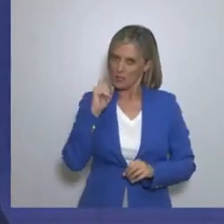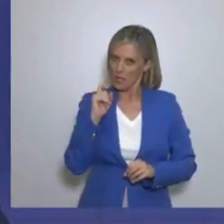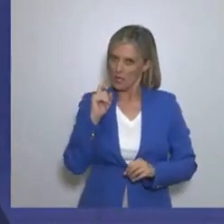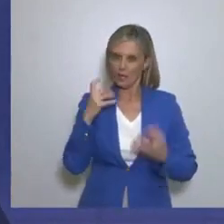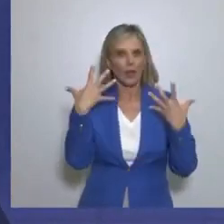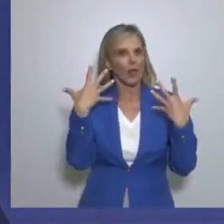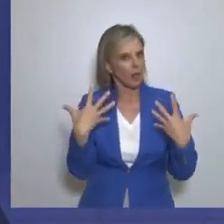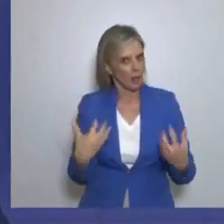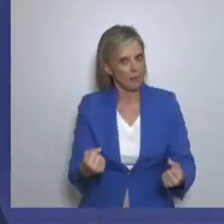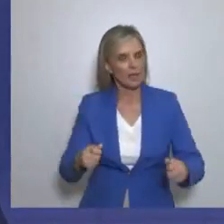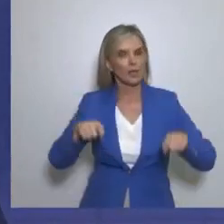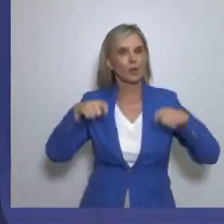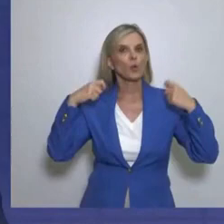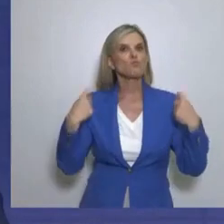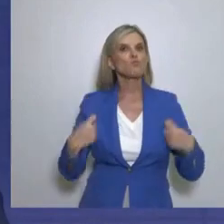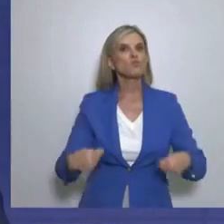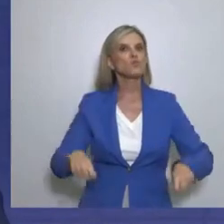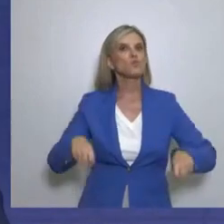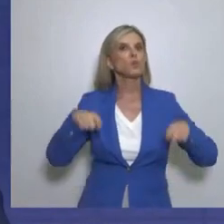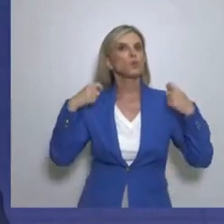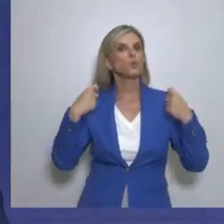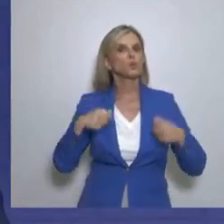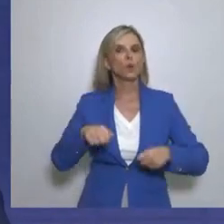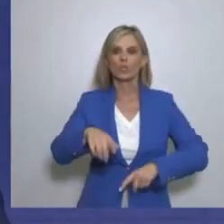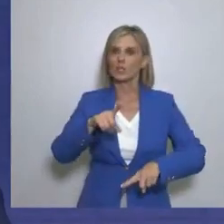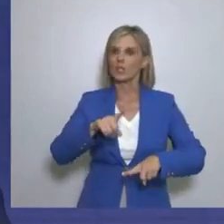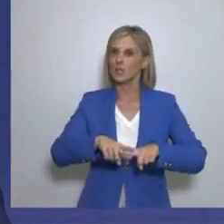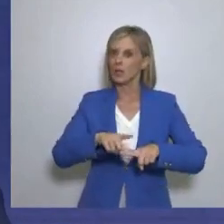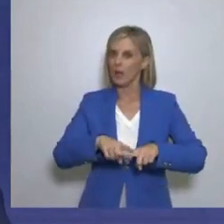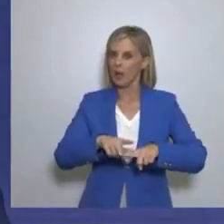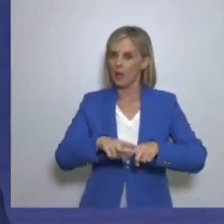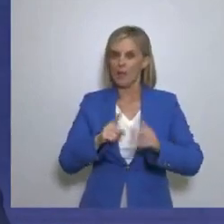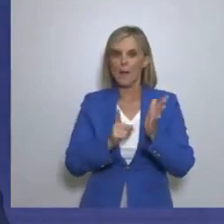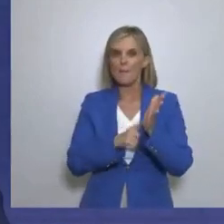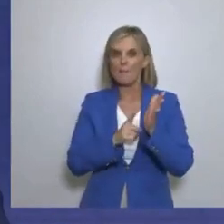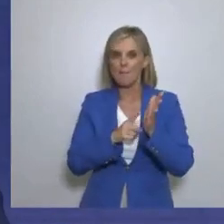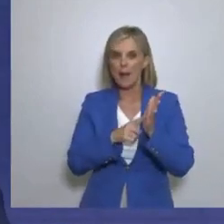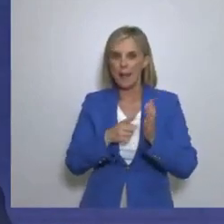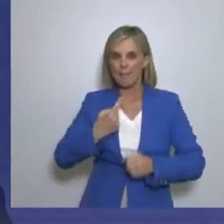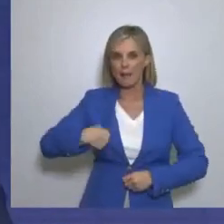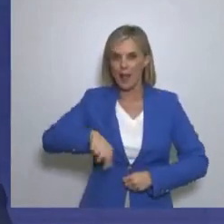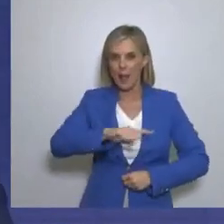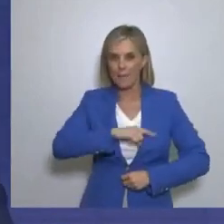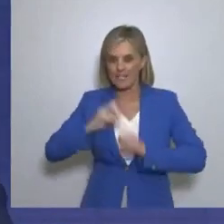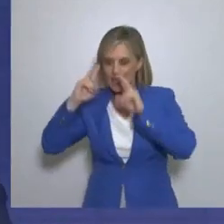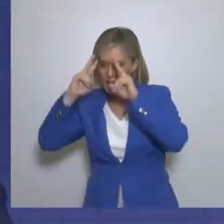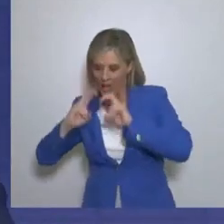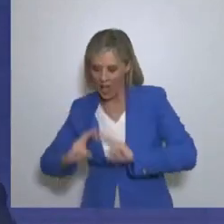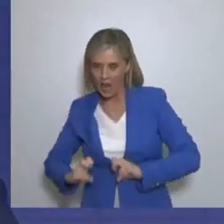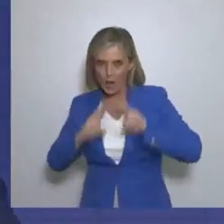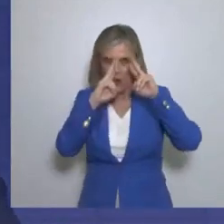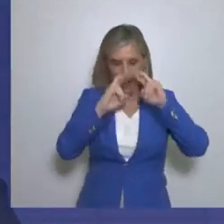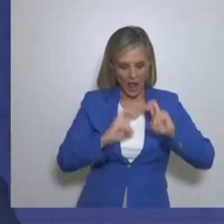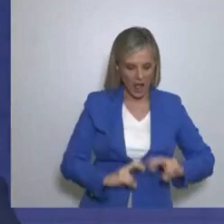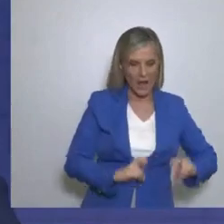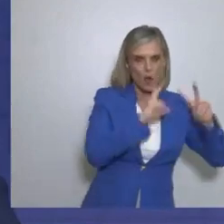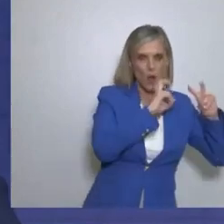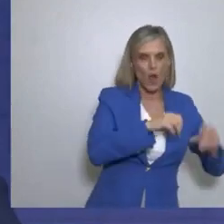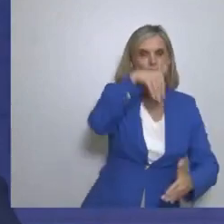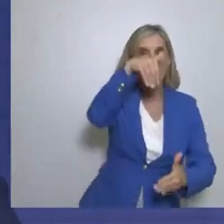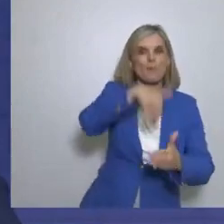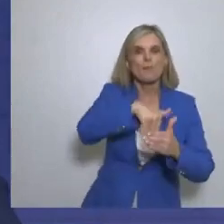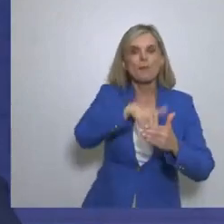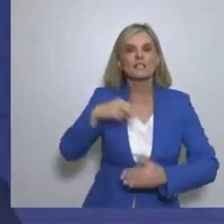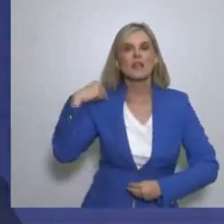μπαίνοντας μέσα στον έλεγχο του ίδιου μας του κράτους Και βλέποντας πραγματικά το δημόσιο και το δημόσιο